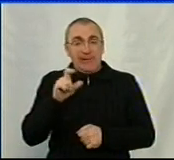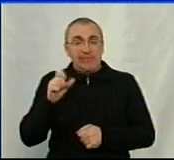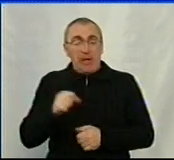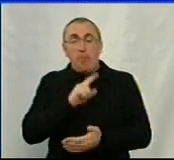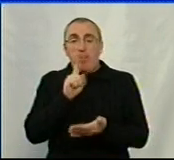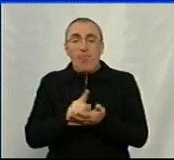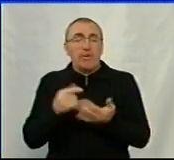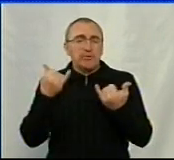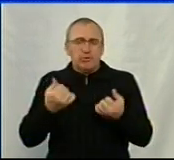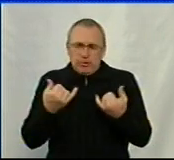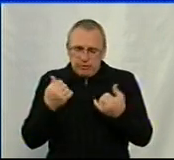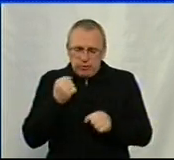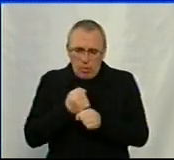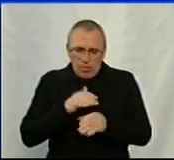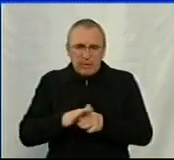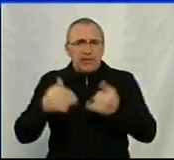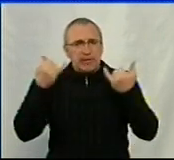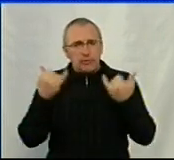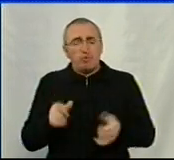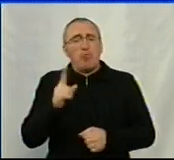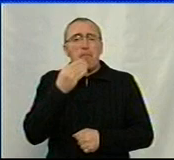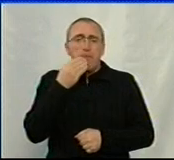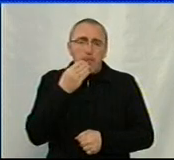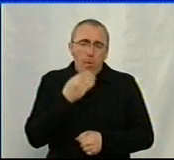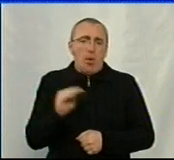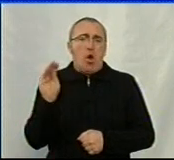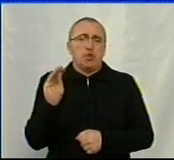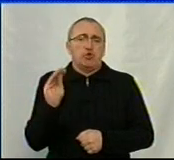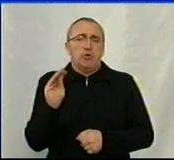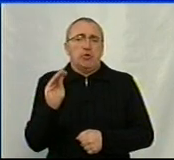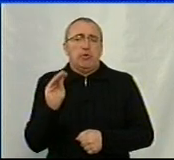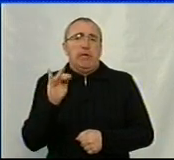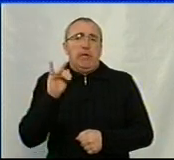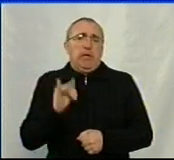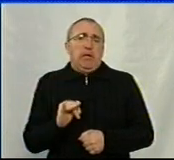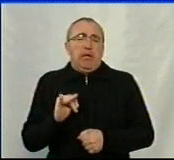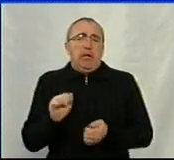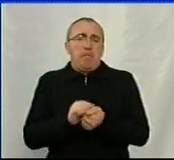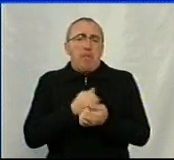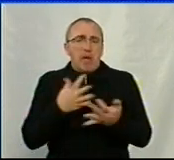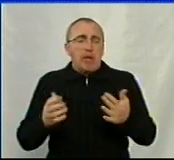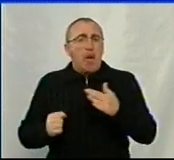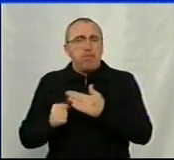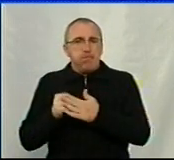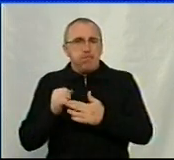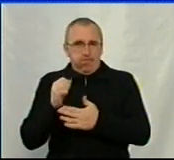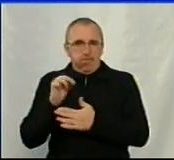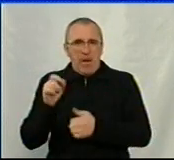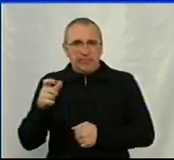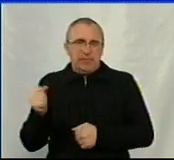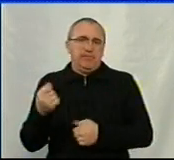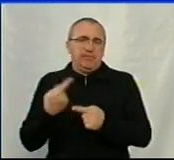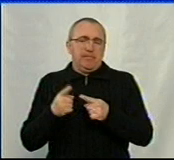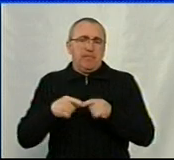зробити зараз. Для того, щоб покращити і матеріальну базу. Ну, наприклад, було